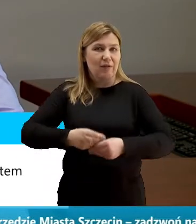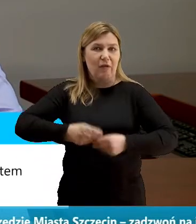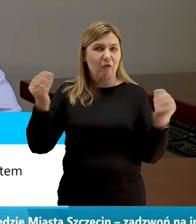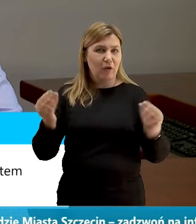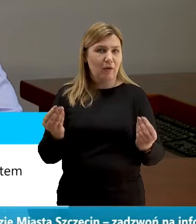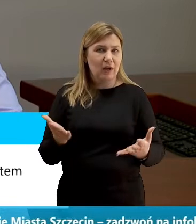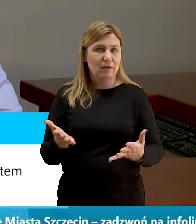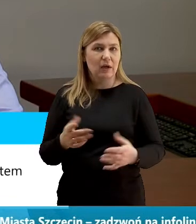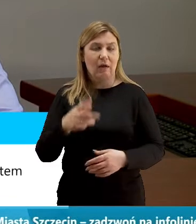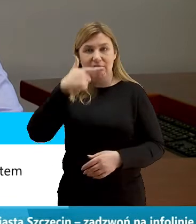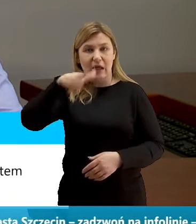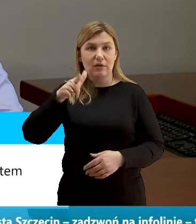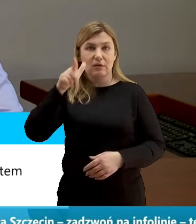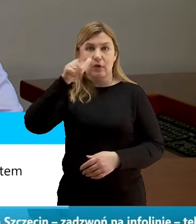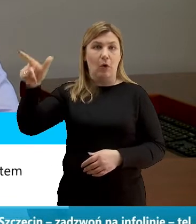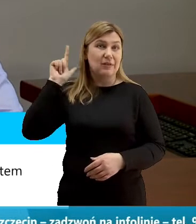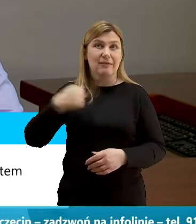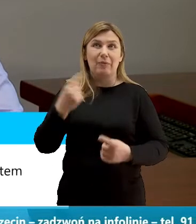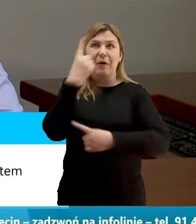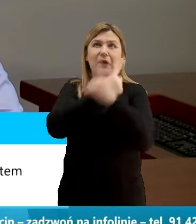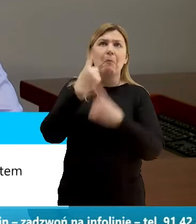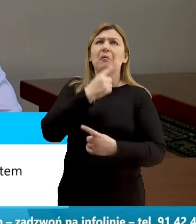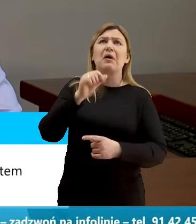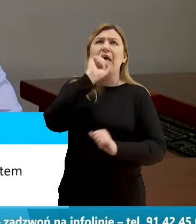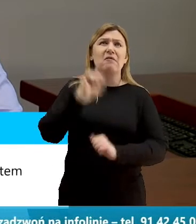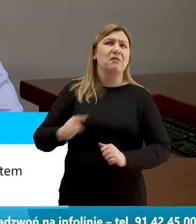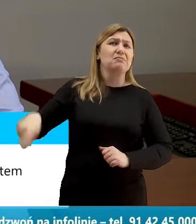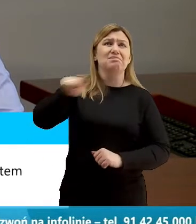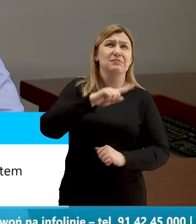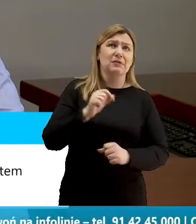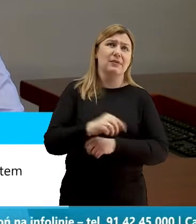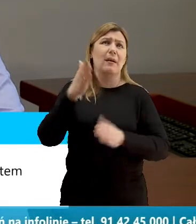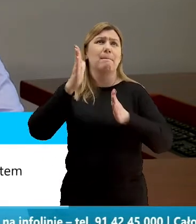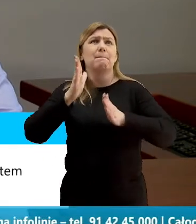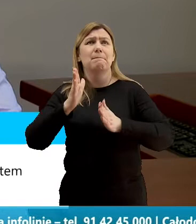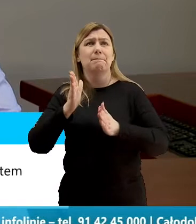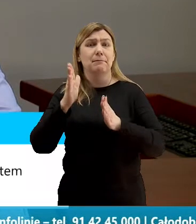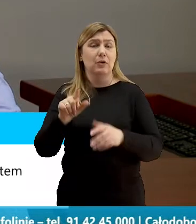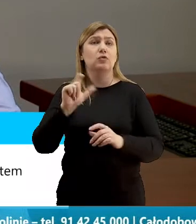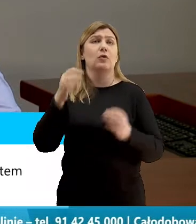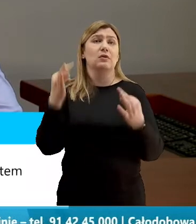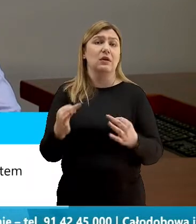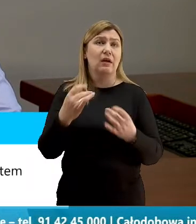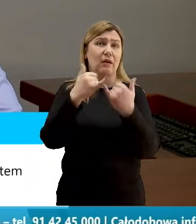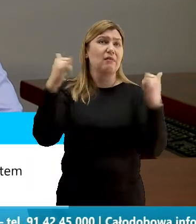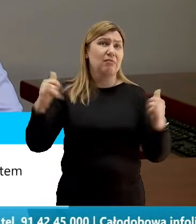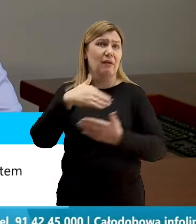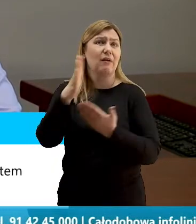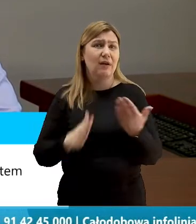Dwa tygodnie temu pewnie nikt by nie przypuszczał, że to, co dzieje się w innych krajach, będzie